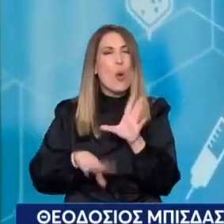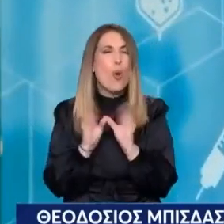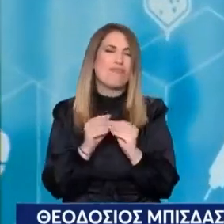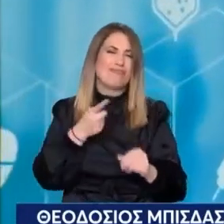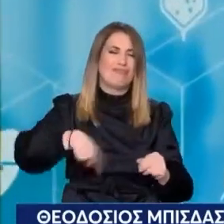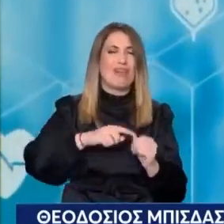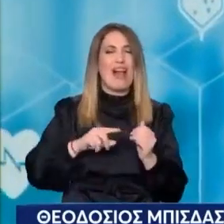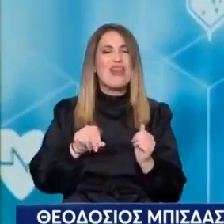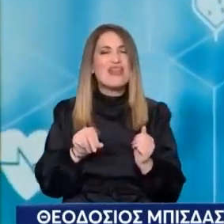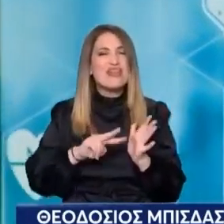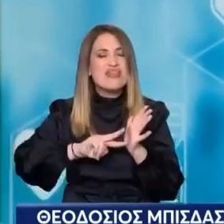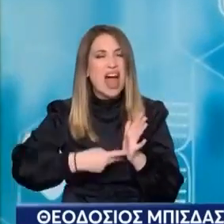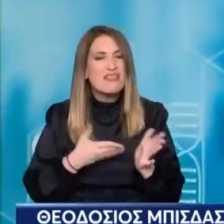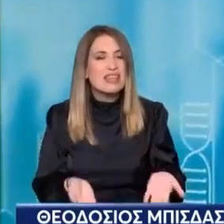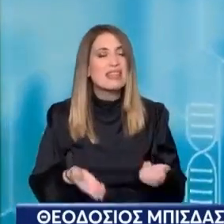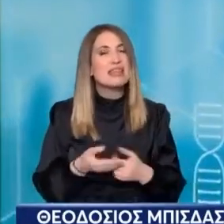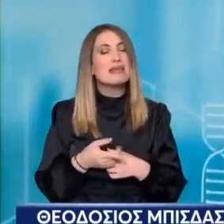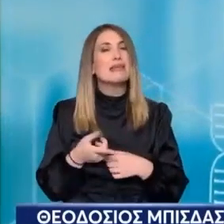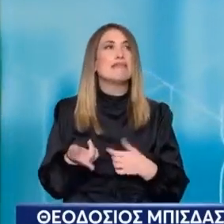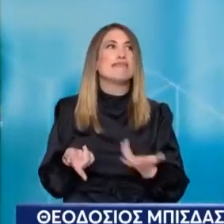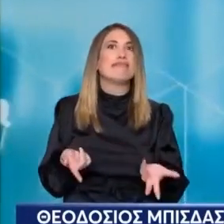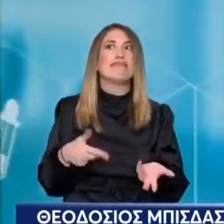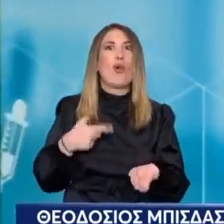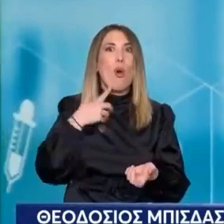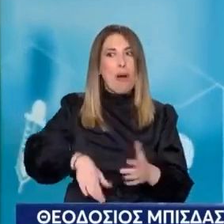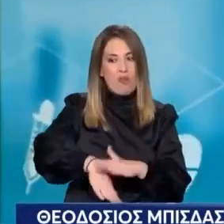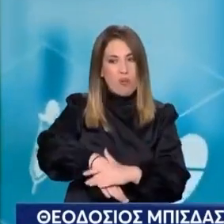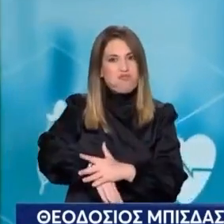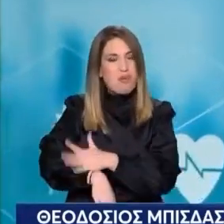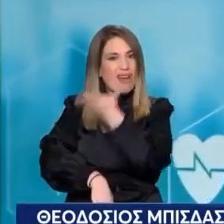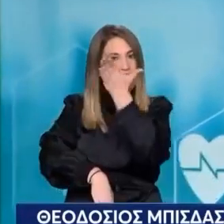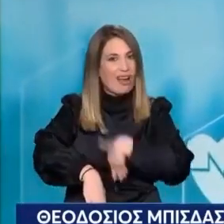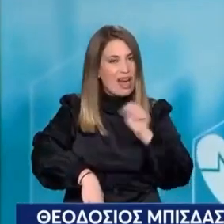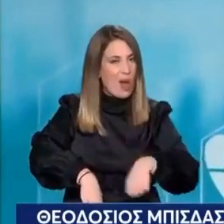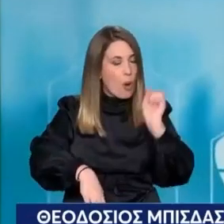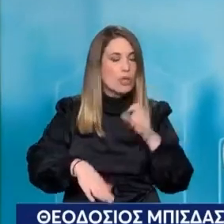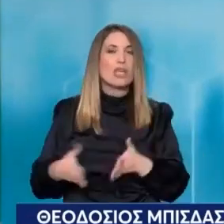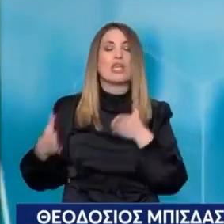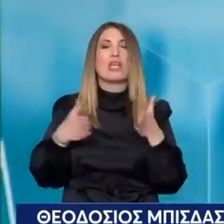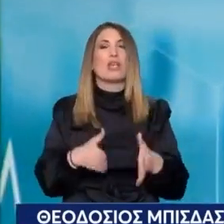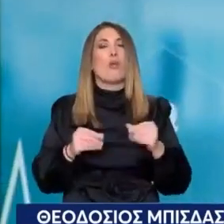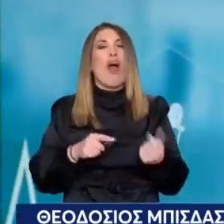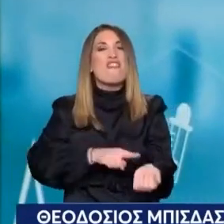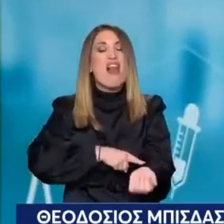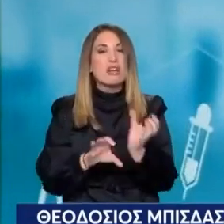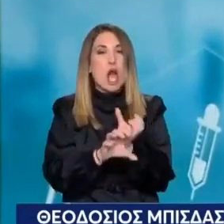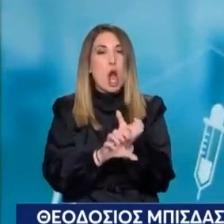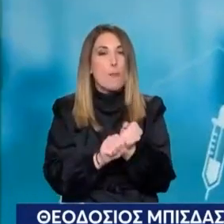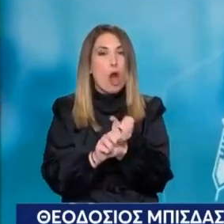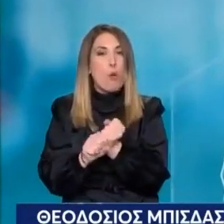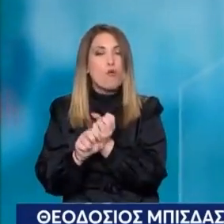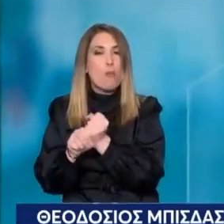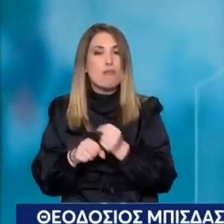Ανακαλύπτουμε αν τελικά το αποτέλεσμα Θα σώσει το πόδι ή όχι Αλλά μιλάμε και για ασθενείς που έχουν εφλευικές τρομβώσεις Όπως καταλαβαίνετε και